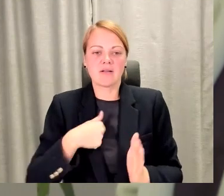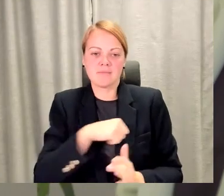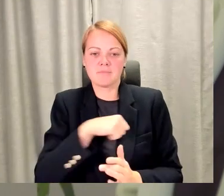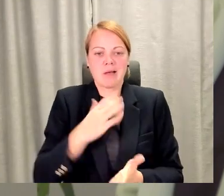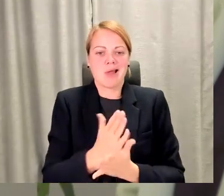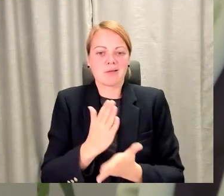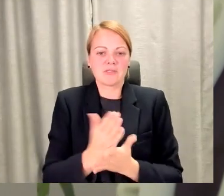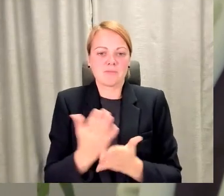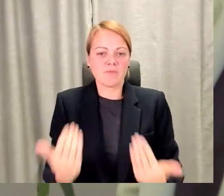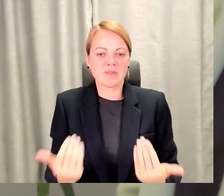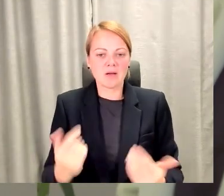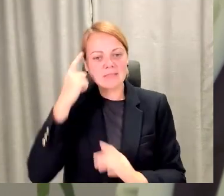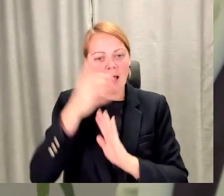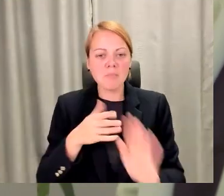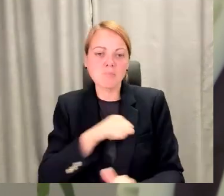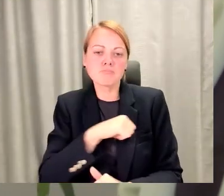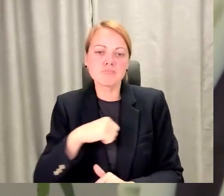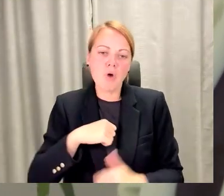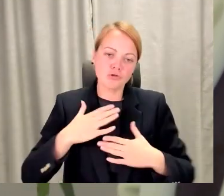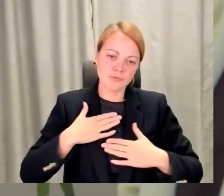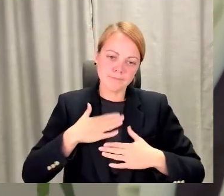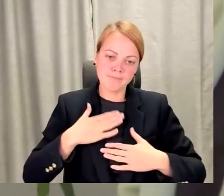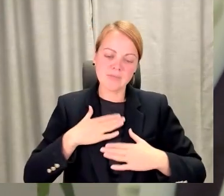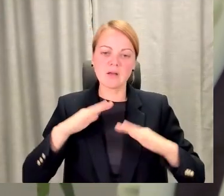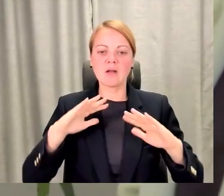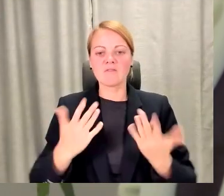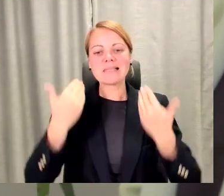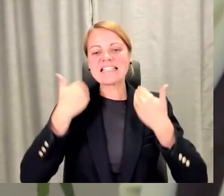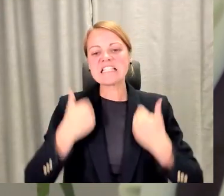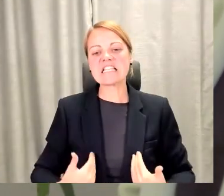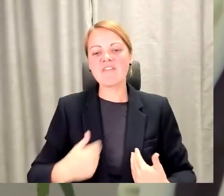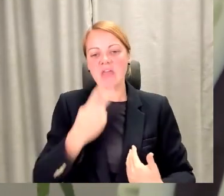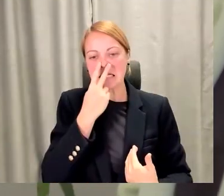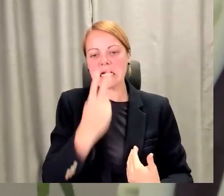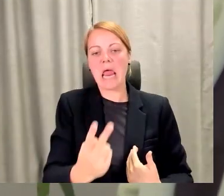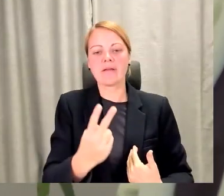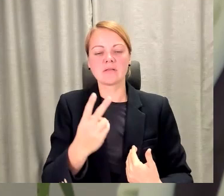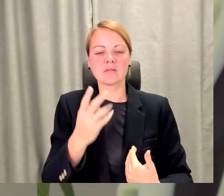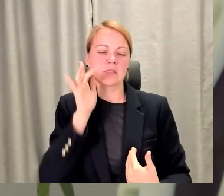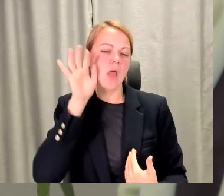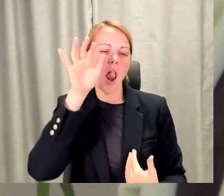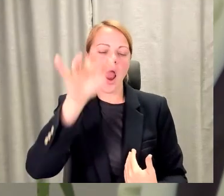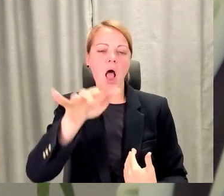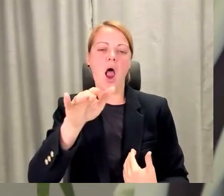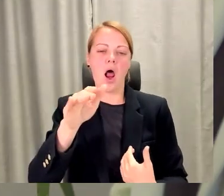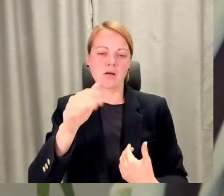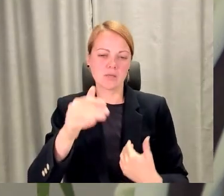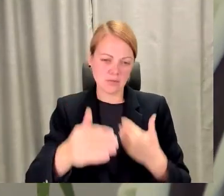pašam priekš sev, vai viņš sevi redz tālāk turpmāk savā karjeras attīstībā